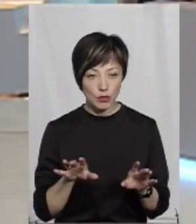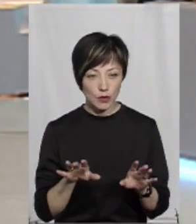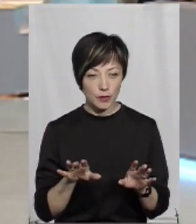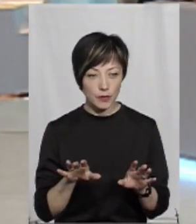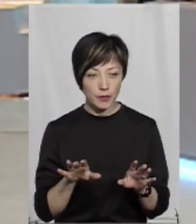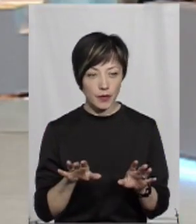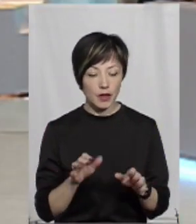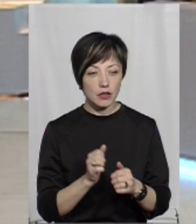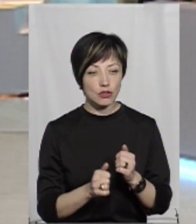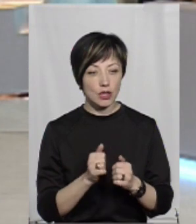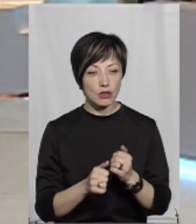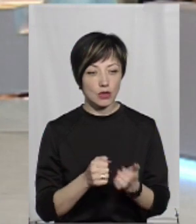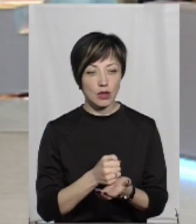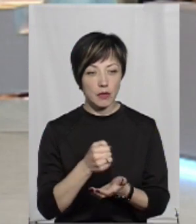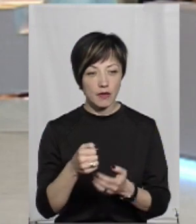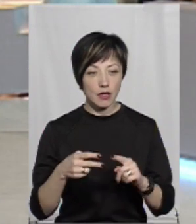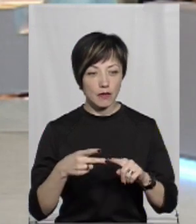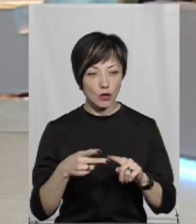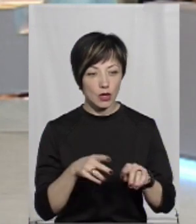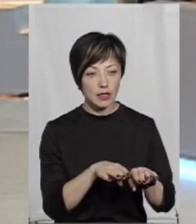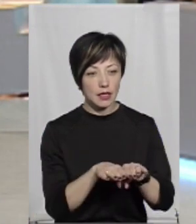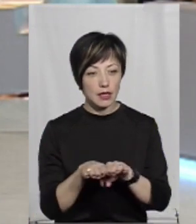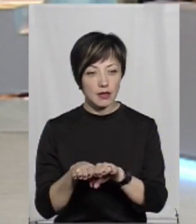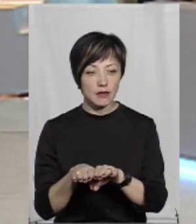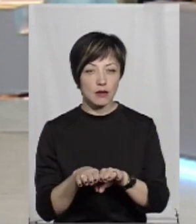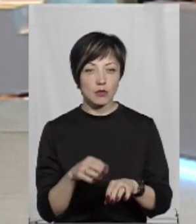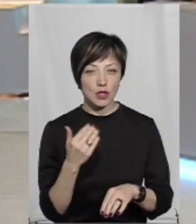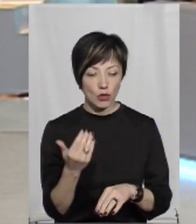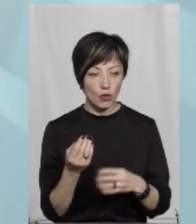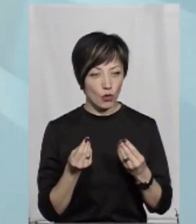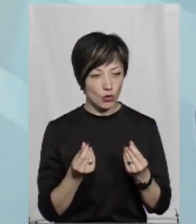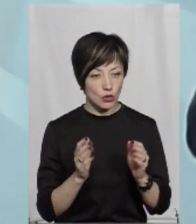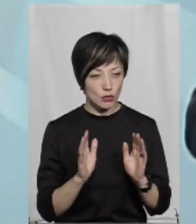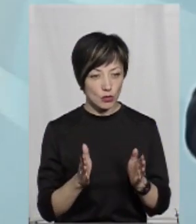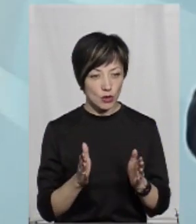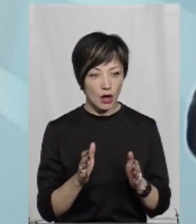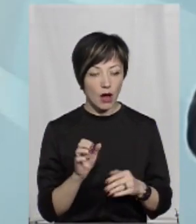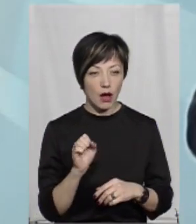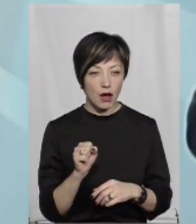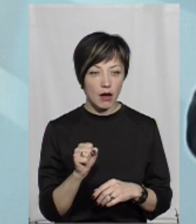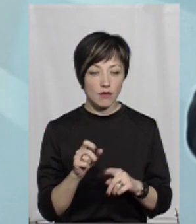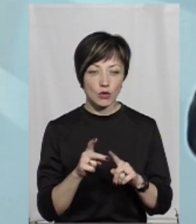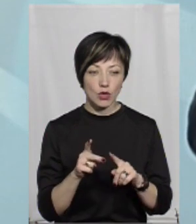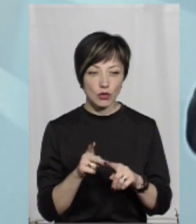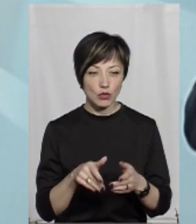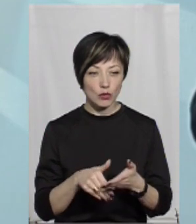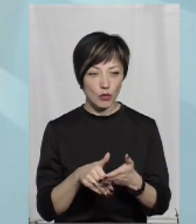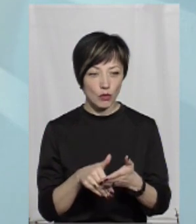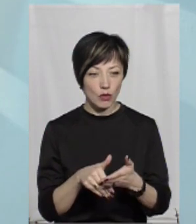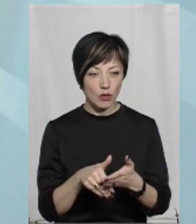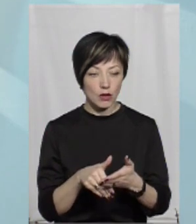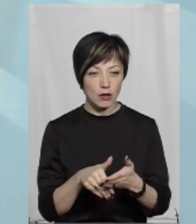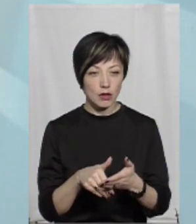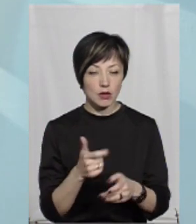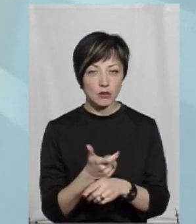часто направляти на вторинні рівні, тому що це його кошти будуть. А вторинна допомога буде